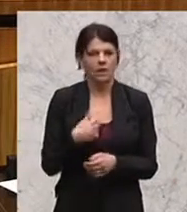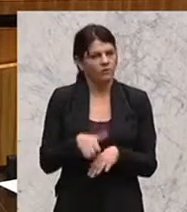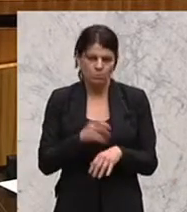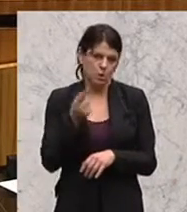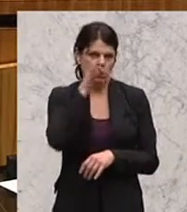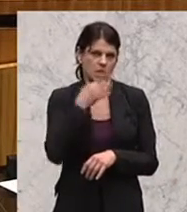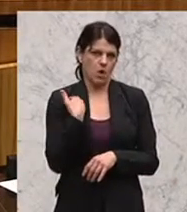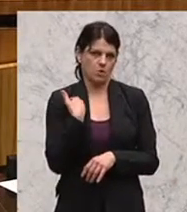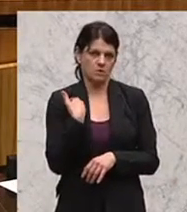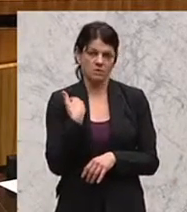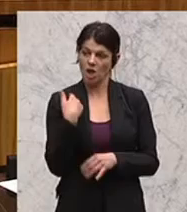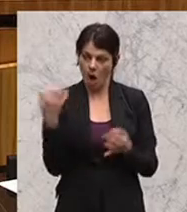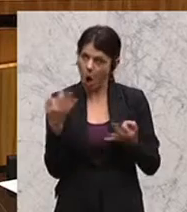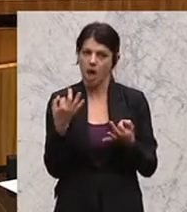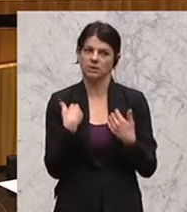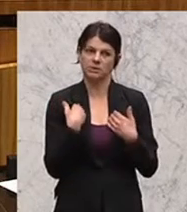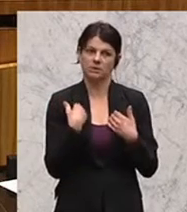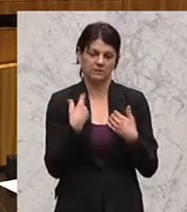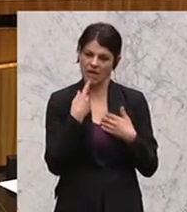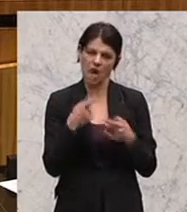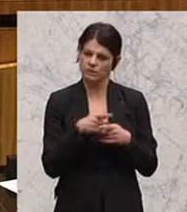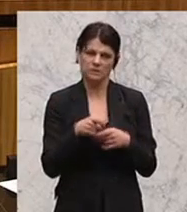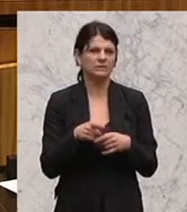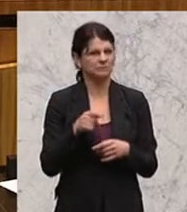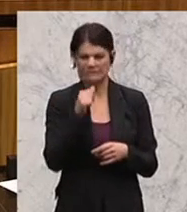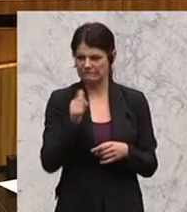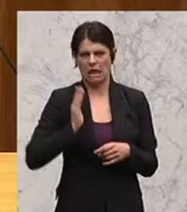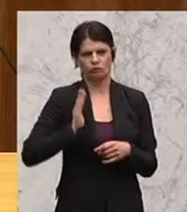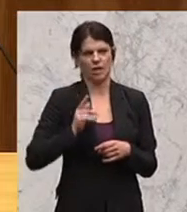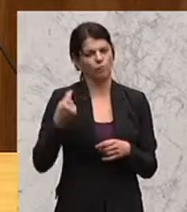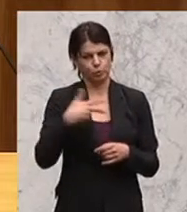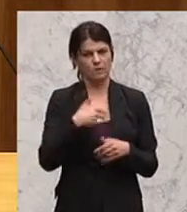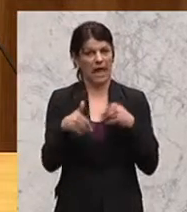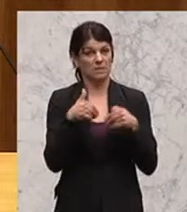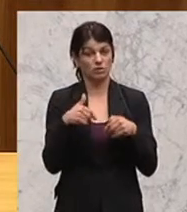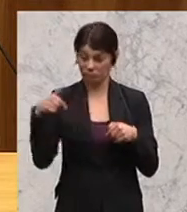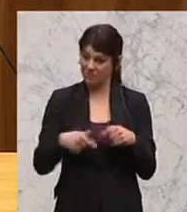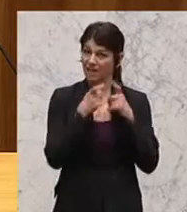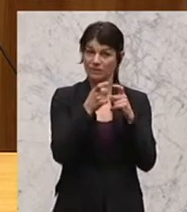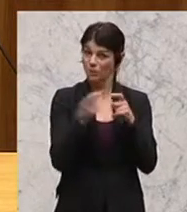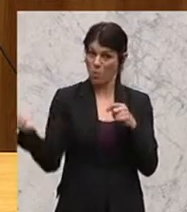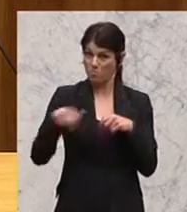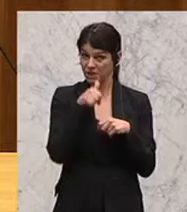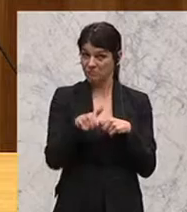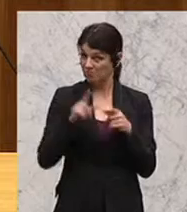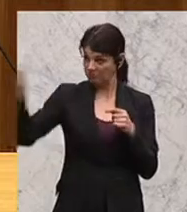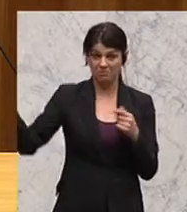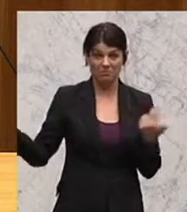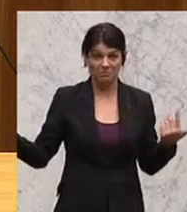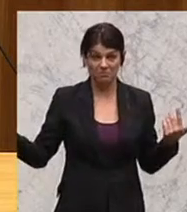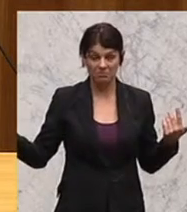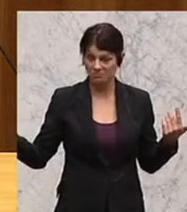traurig und ich halte es auch heute für eigentlich eine Unhöflichkeit des Sozialministers, dass es dieser Diskussion hier fern bleibt, denn ich